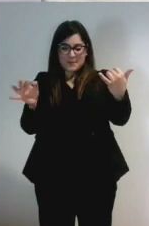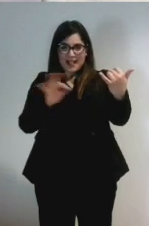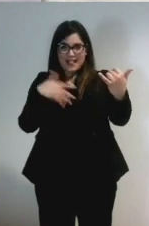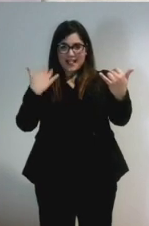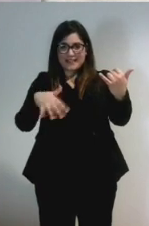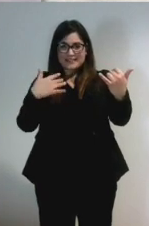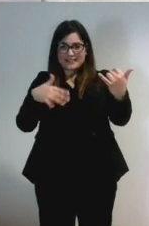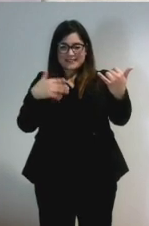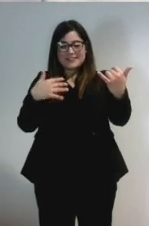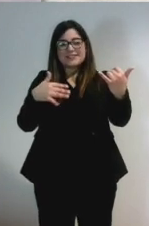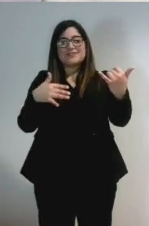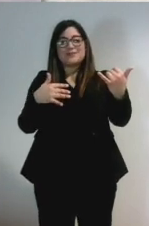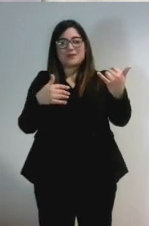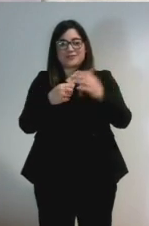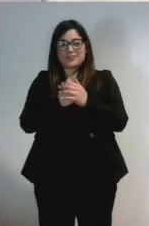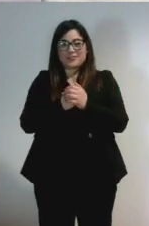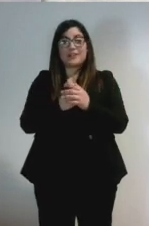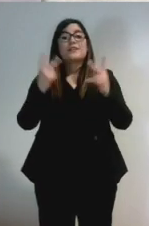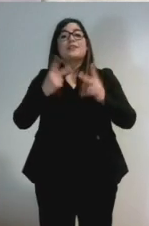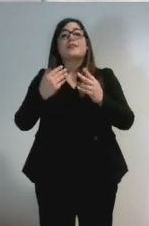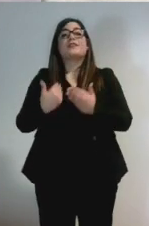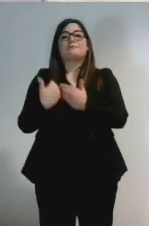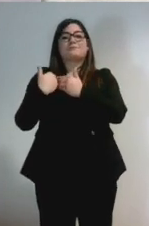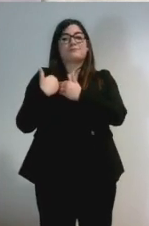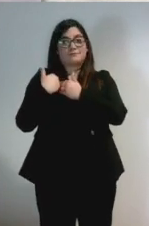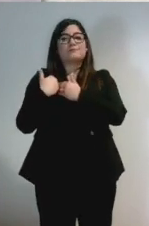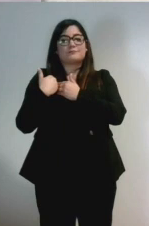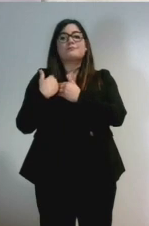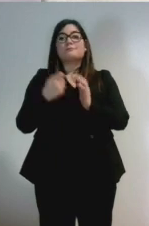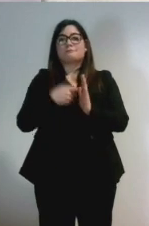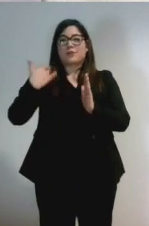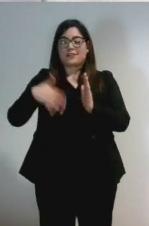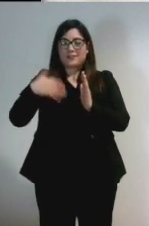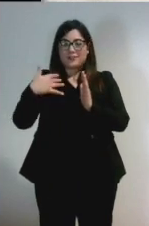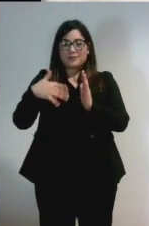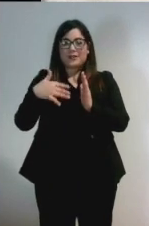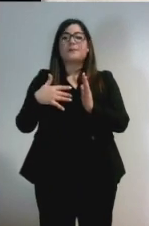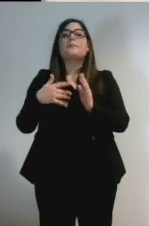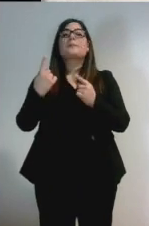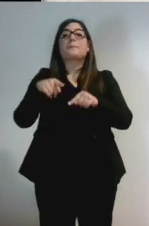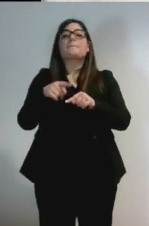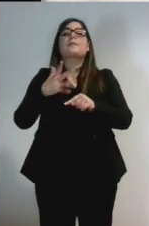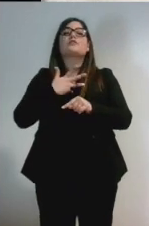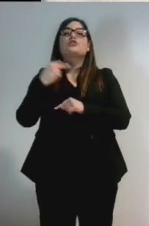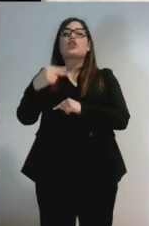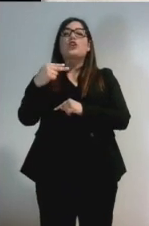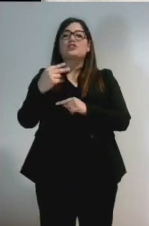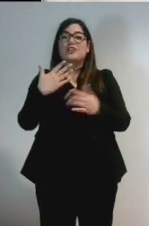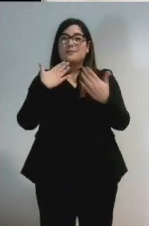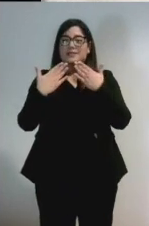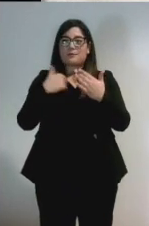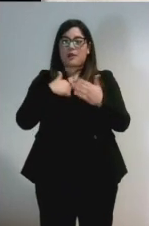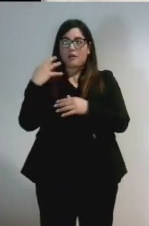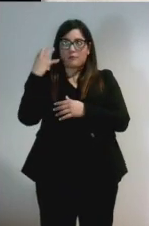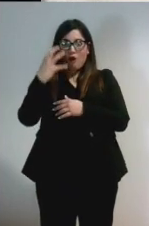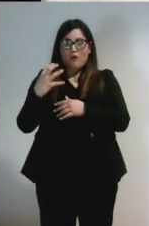affidato un compito importante, quello di aprire i lavori di questa dodicesima assemblea che sono onorato si svolga in Veneto,